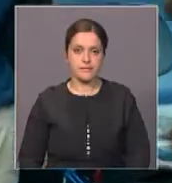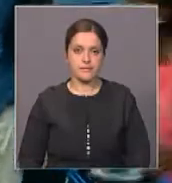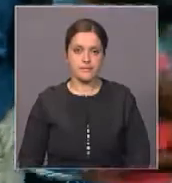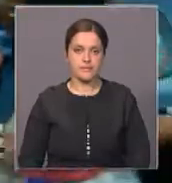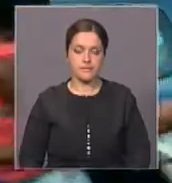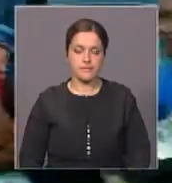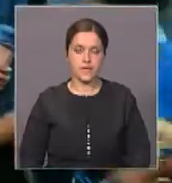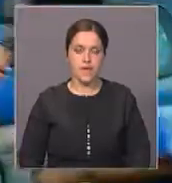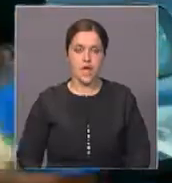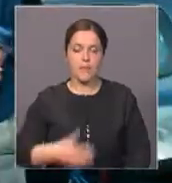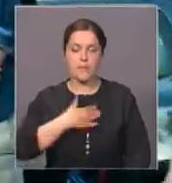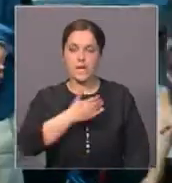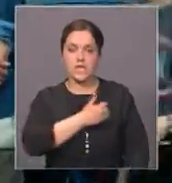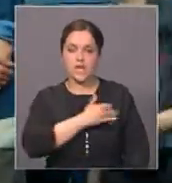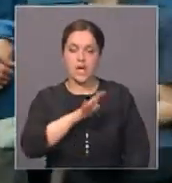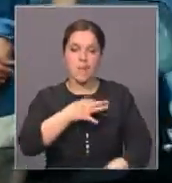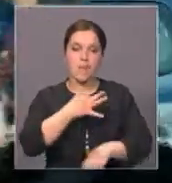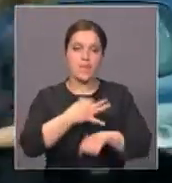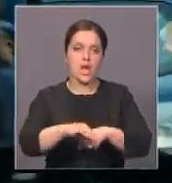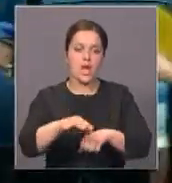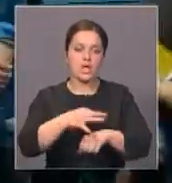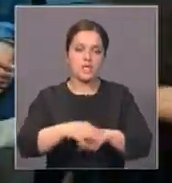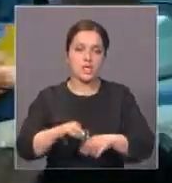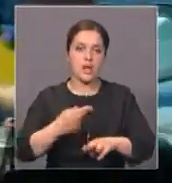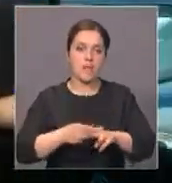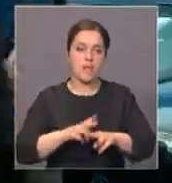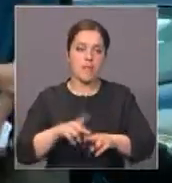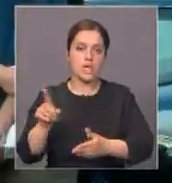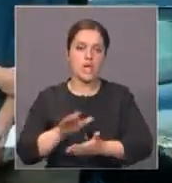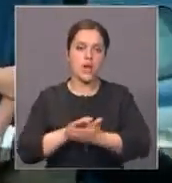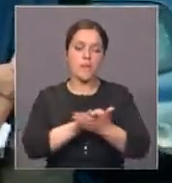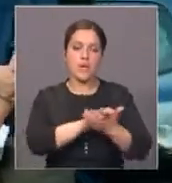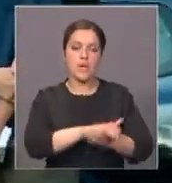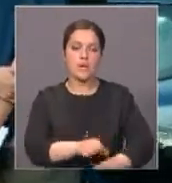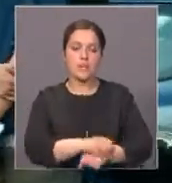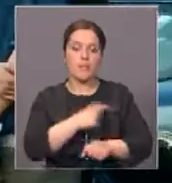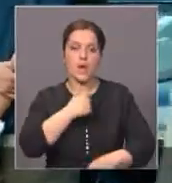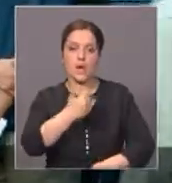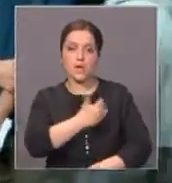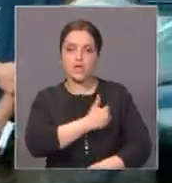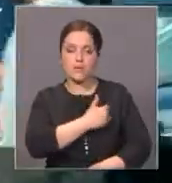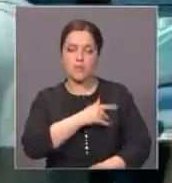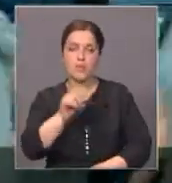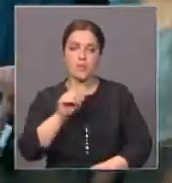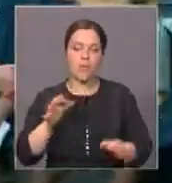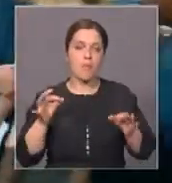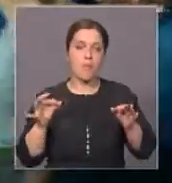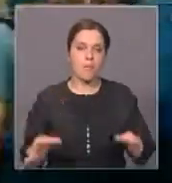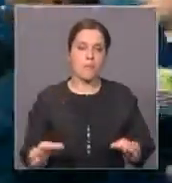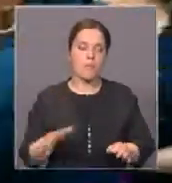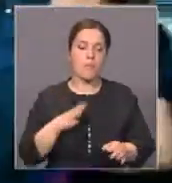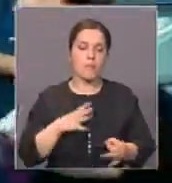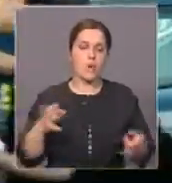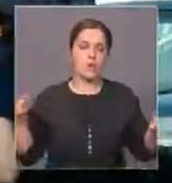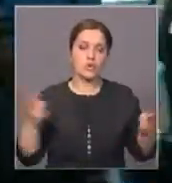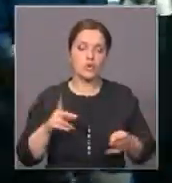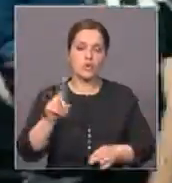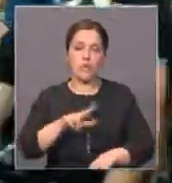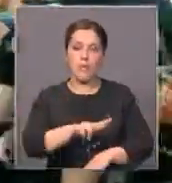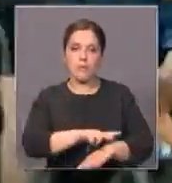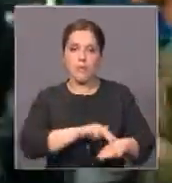Мы не хотим насилия. Это мирная демонстрация. Мы хотим, чтобы восторжествовала справедливость, чтобы